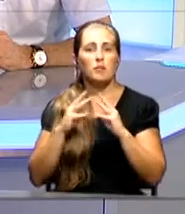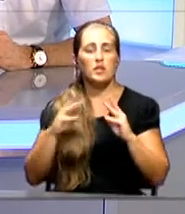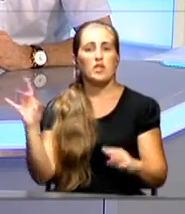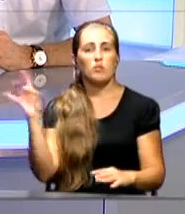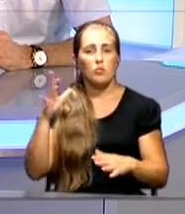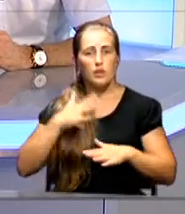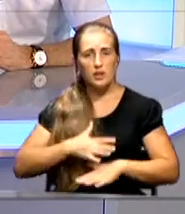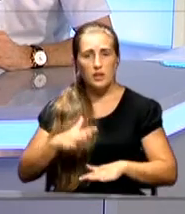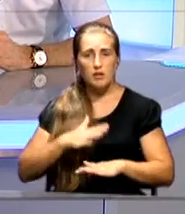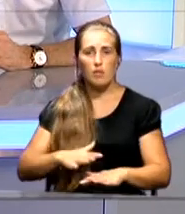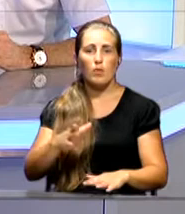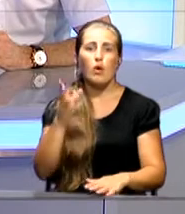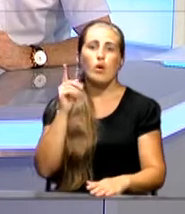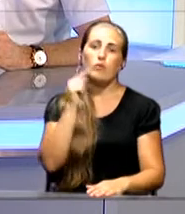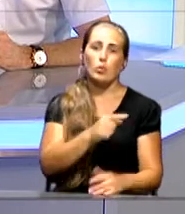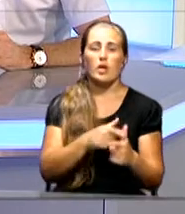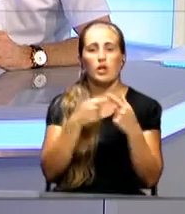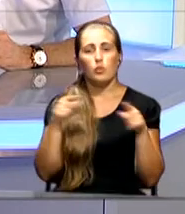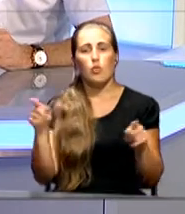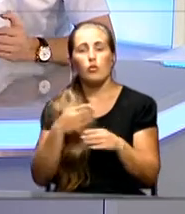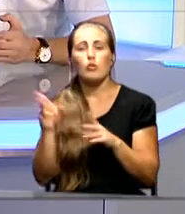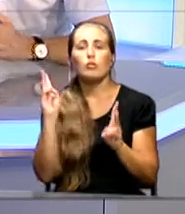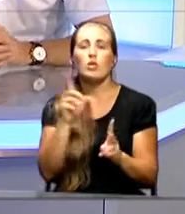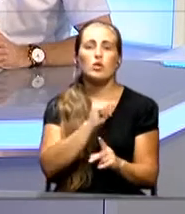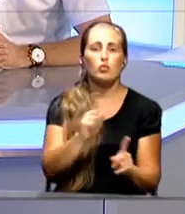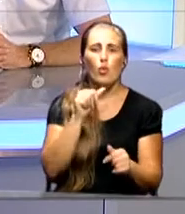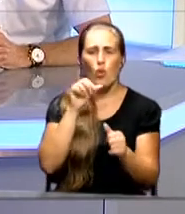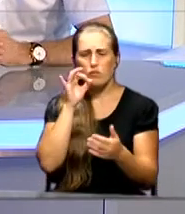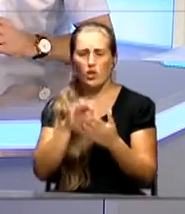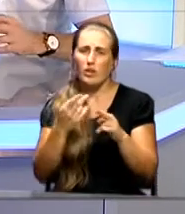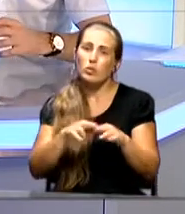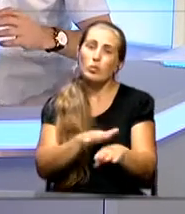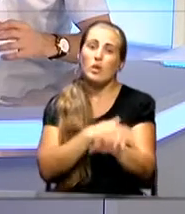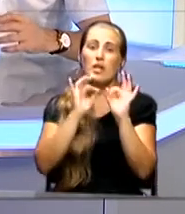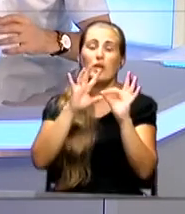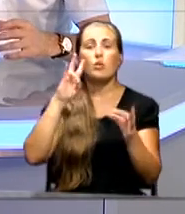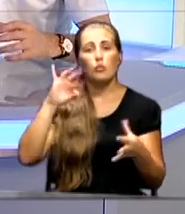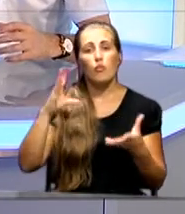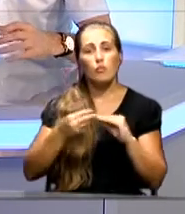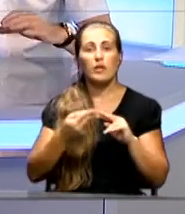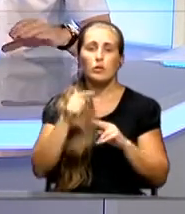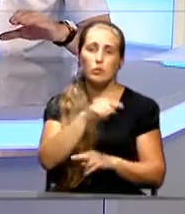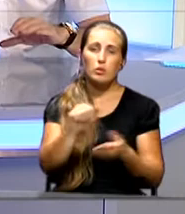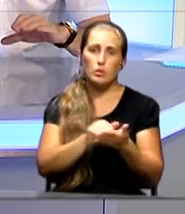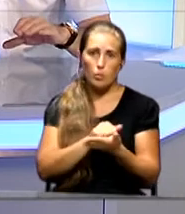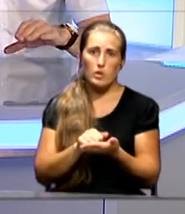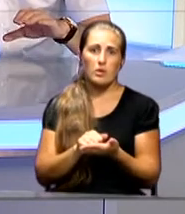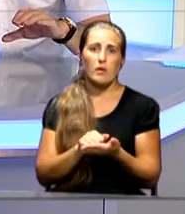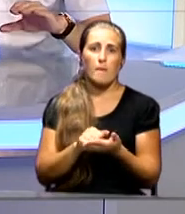Республики Крым, в той или иной части, кто за что отвечает. Ну, это долго рассказывать, но, в общем, это тот документ, это